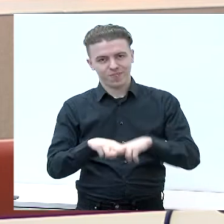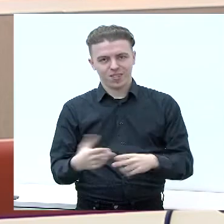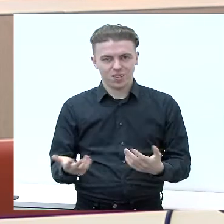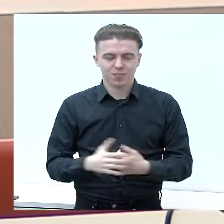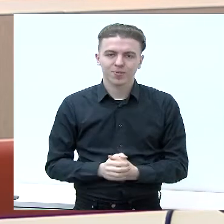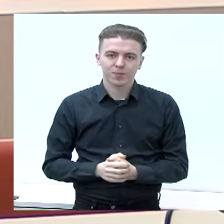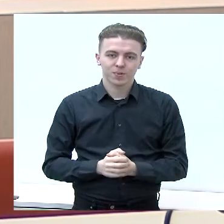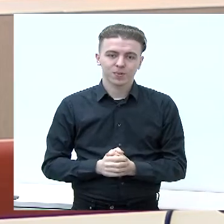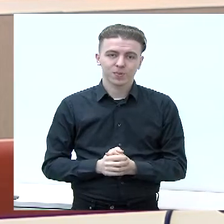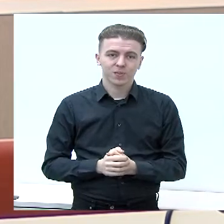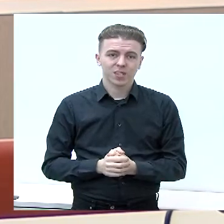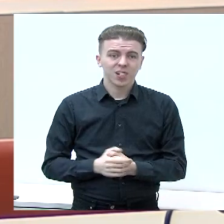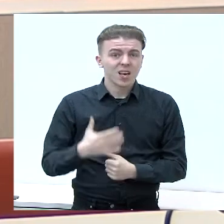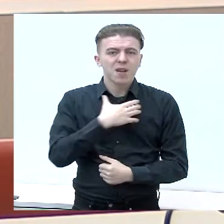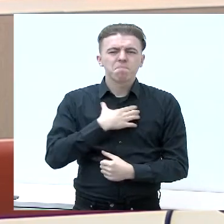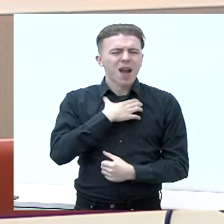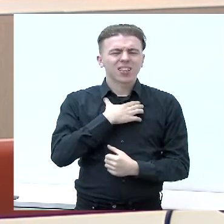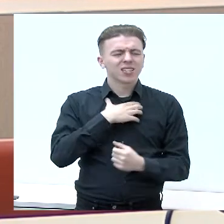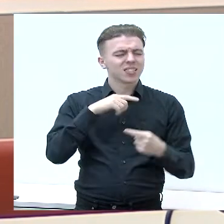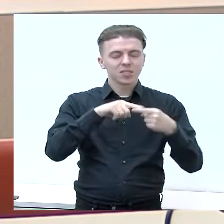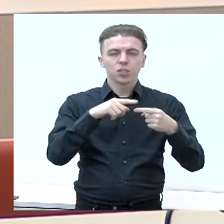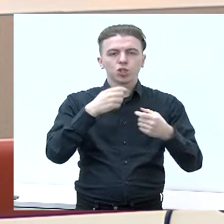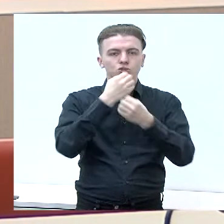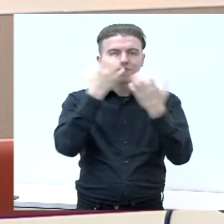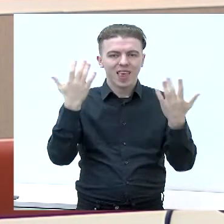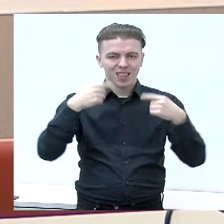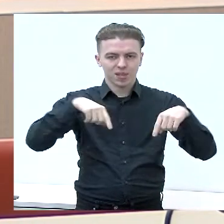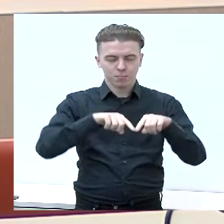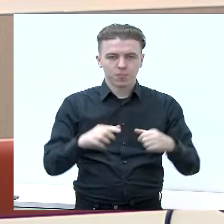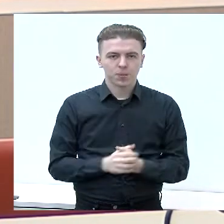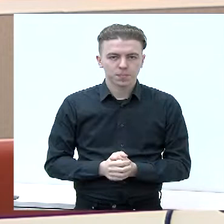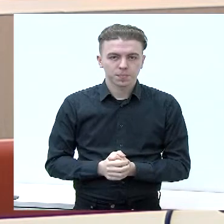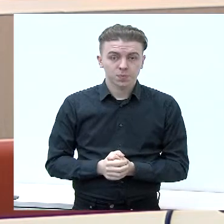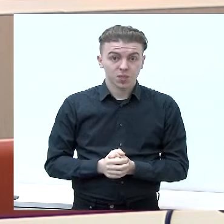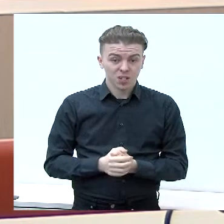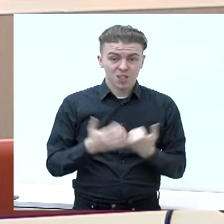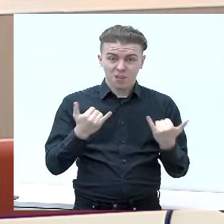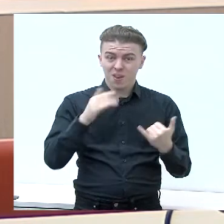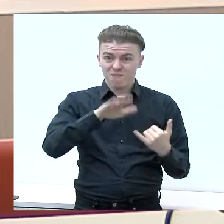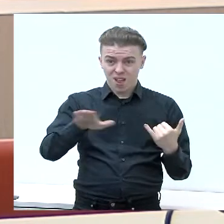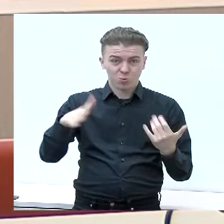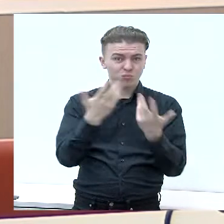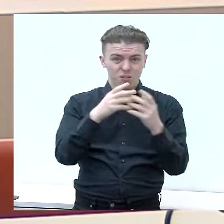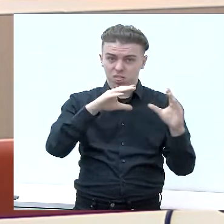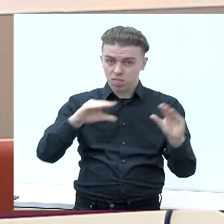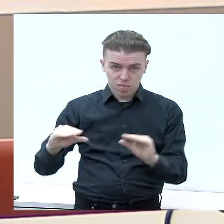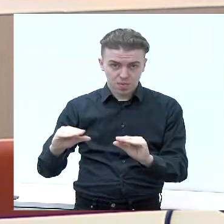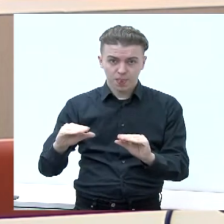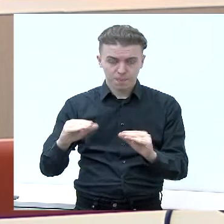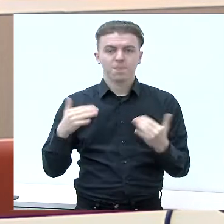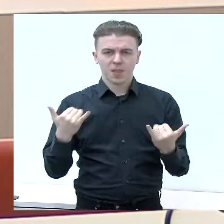Pagrindinis mūsų prioritetas – švietimas. Su mažiaių smukinių skaičiui šiandienai tikrai verta